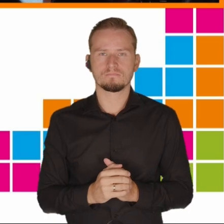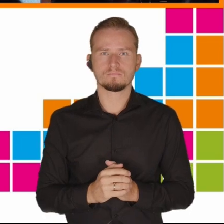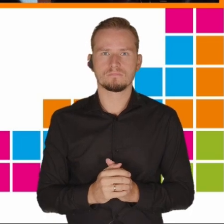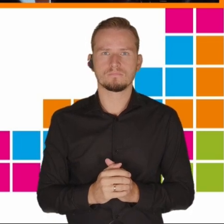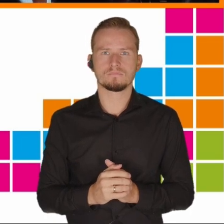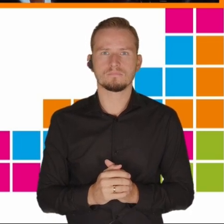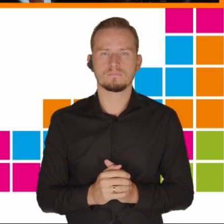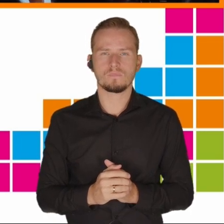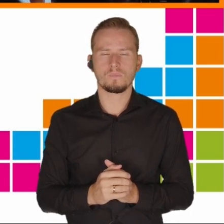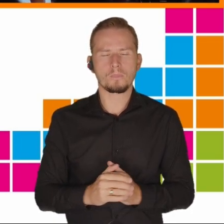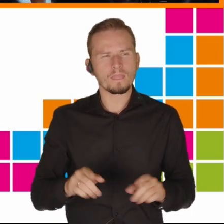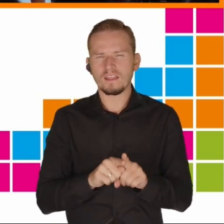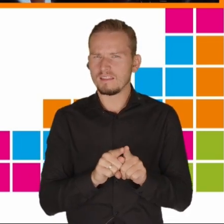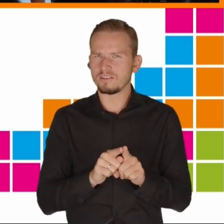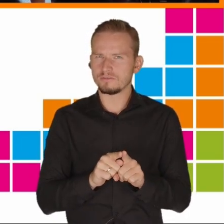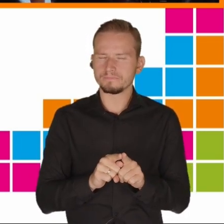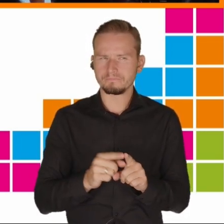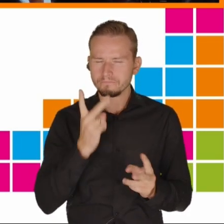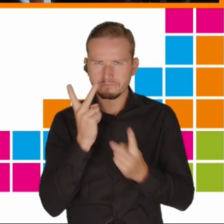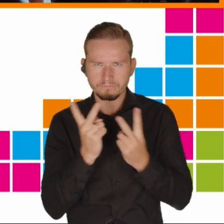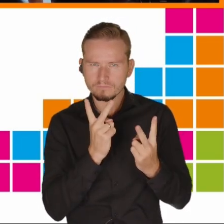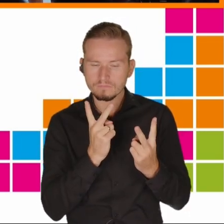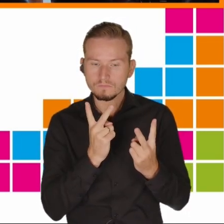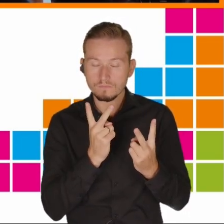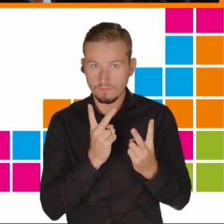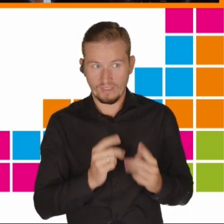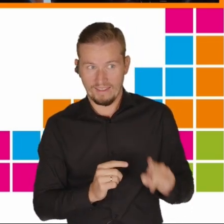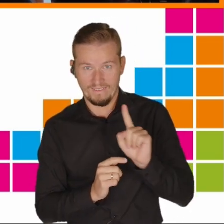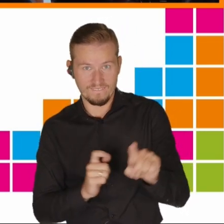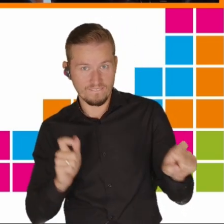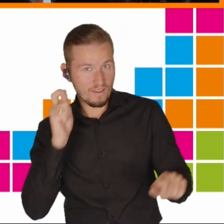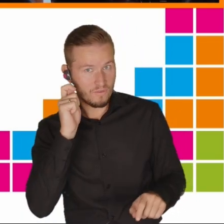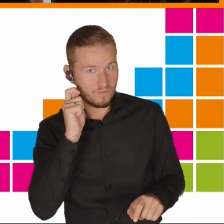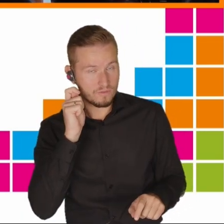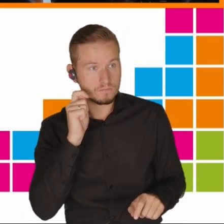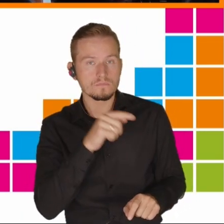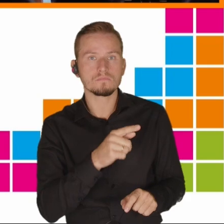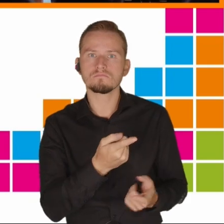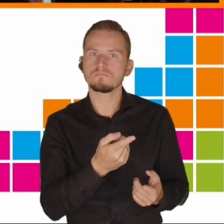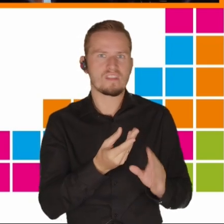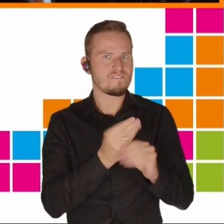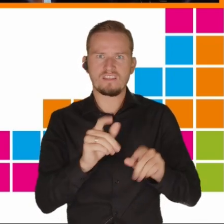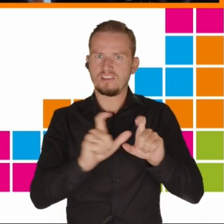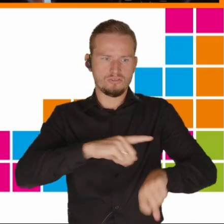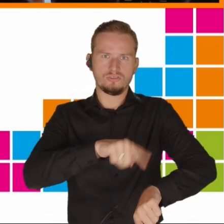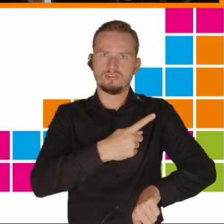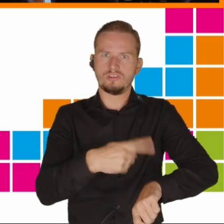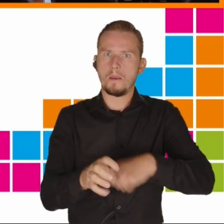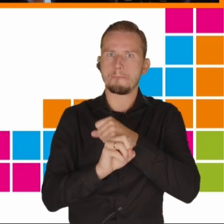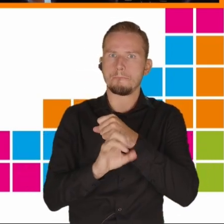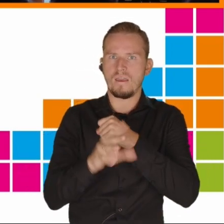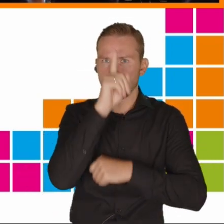Widzimy także, że dziewczęta spędzają znacznie więcej czasu w mediach